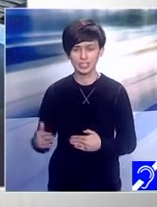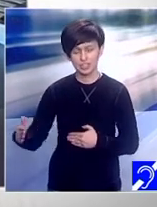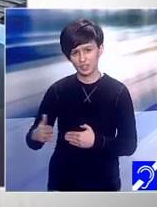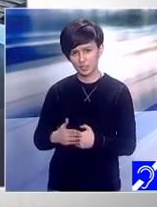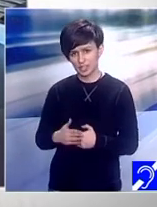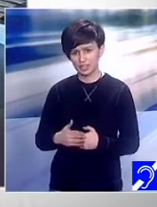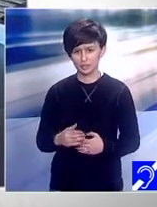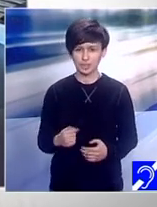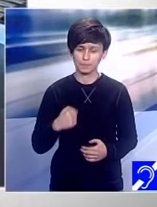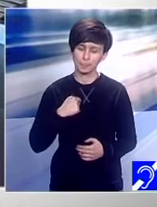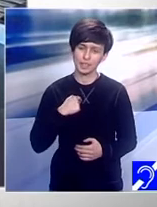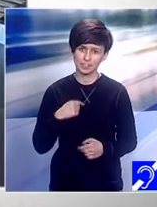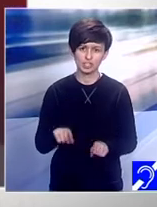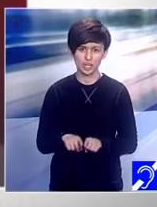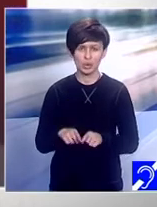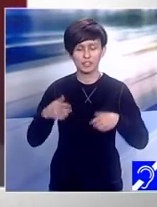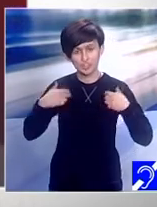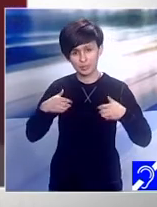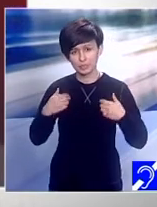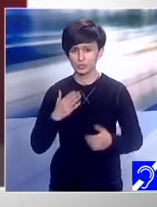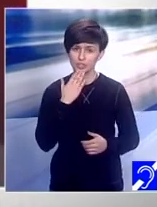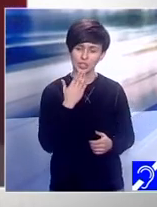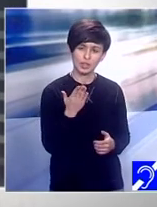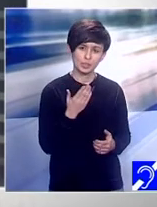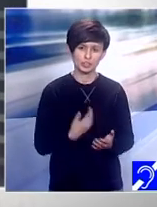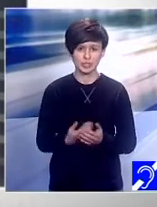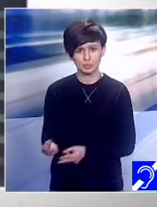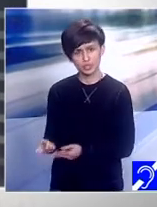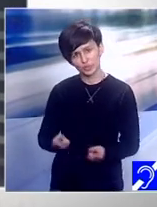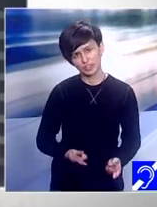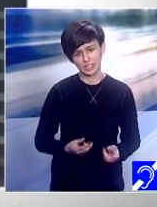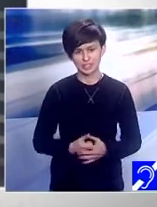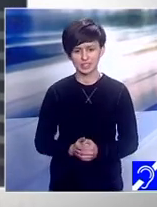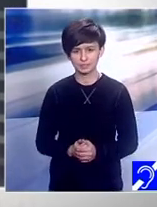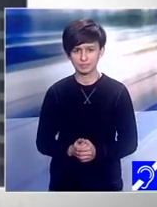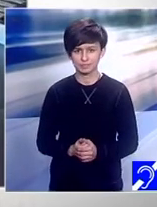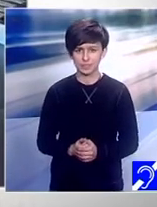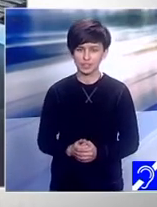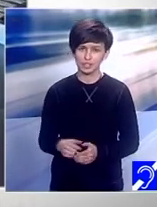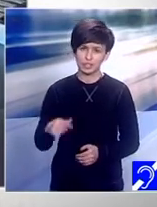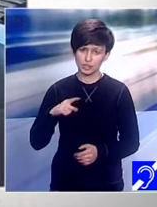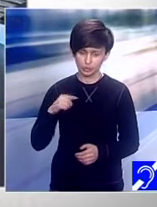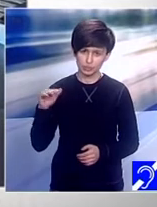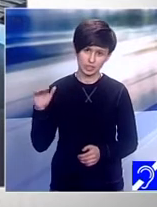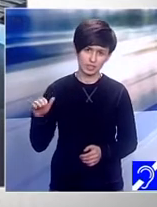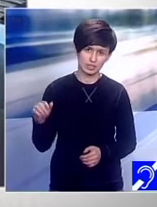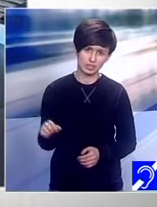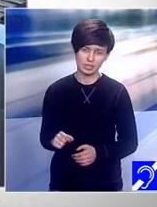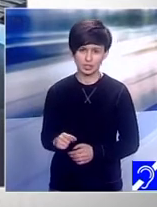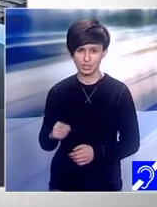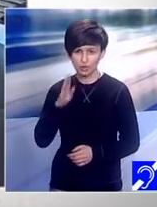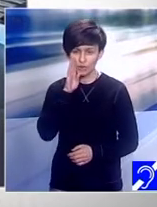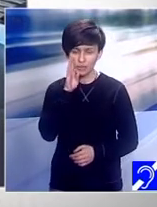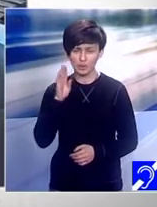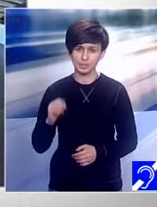noi. Și eu vă bucur. O mamă cu doi copii gemeni. Ne putem întoarce? E